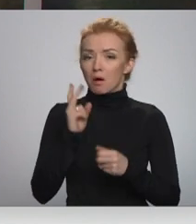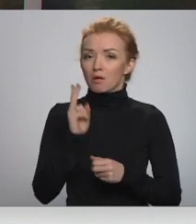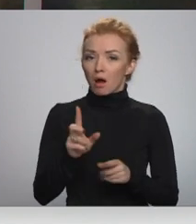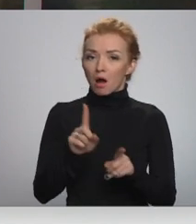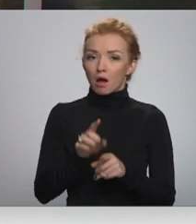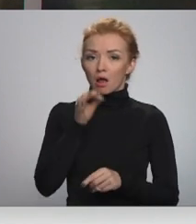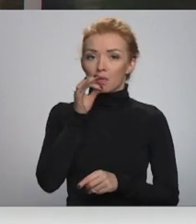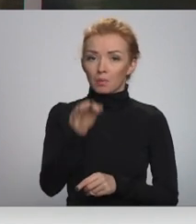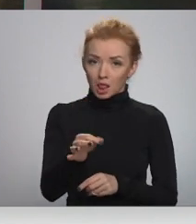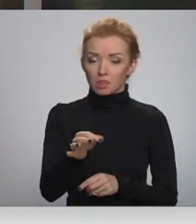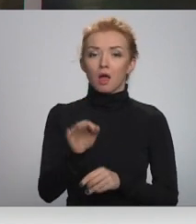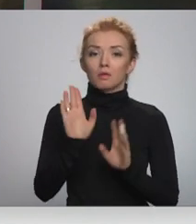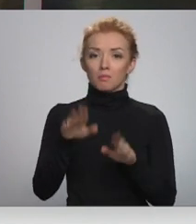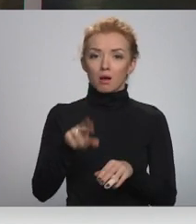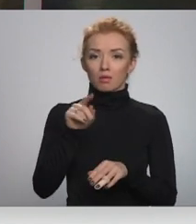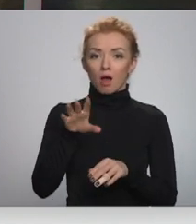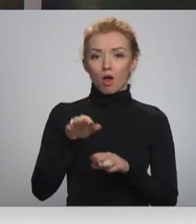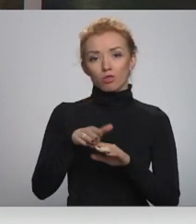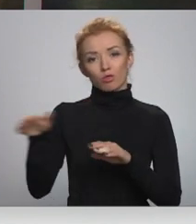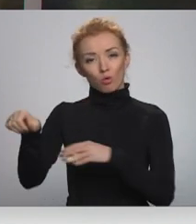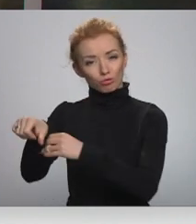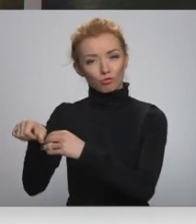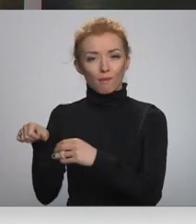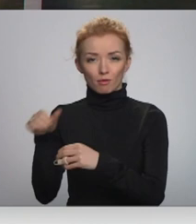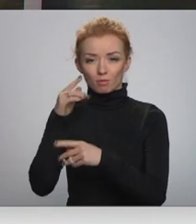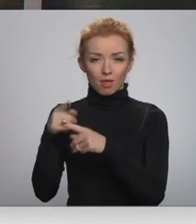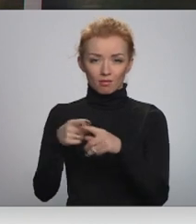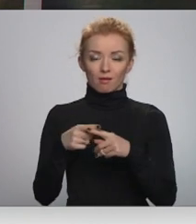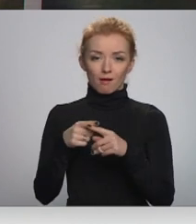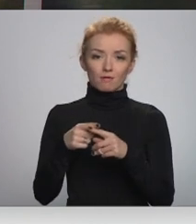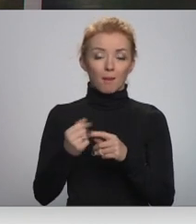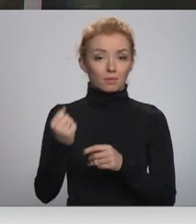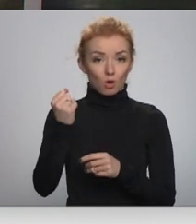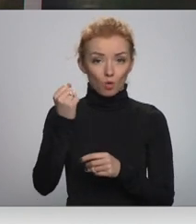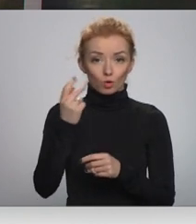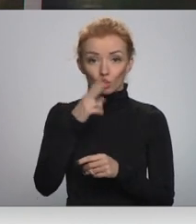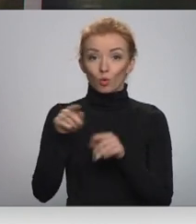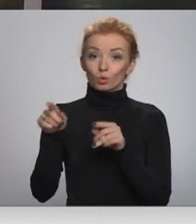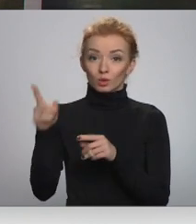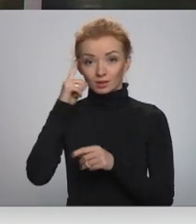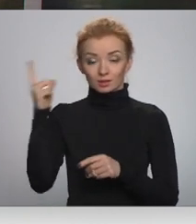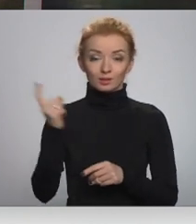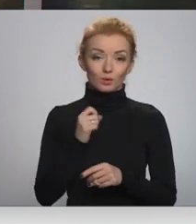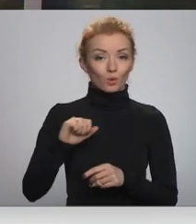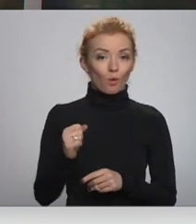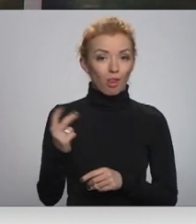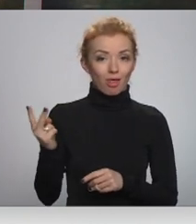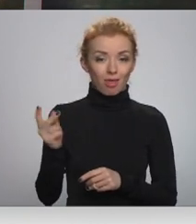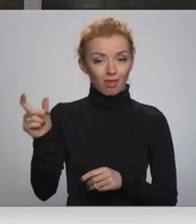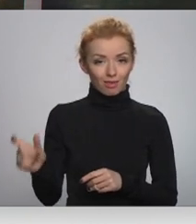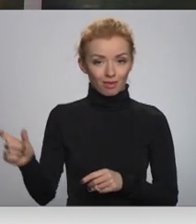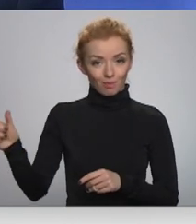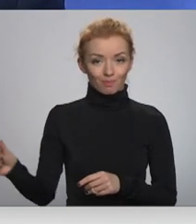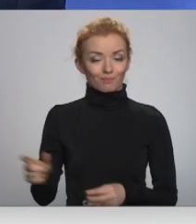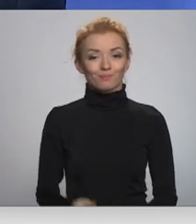atbildēt uz draudēm pie NATO austrumu robežām. No sanāksmes norises vietas ziņo, īna Strāstiņo un Ginza Moliņš.